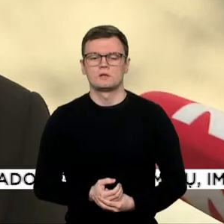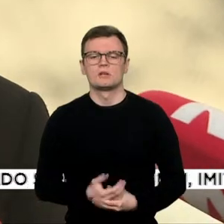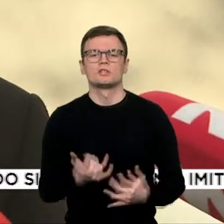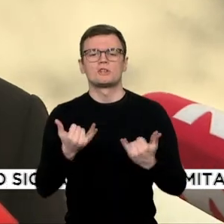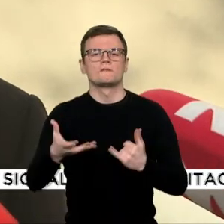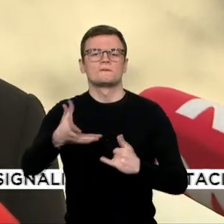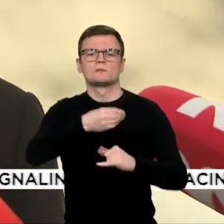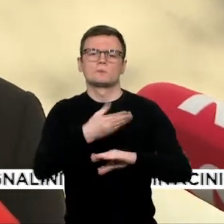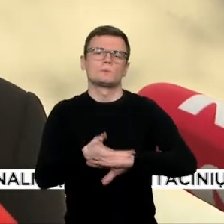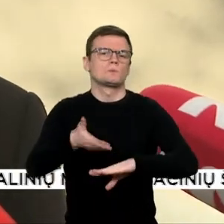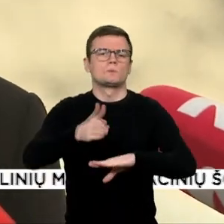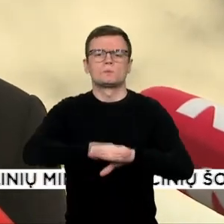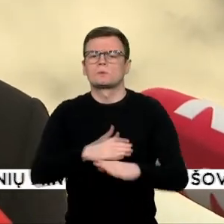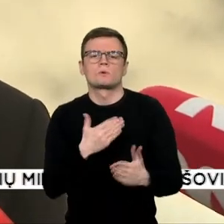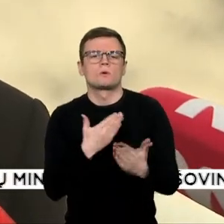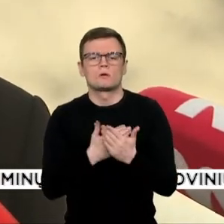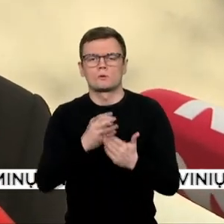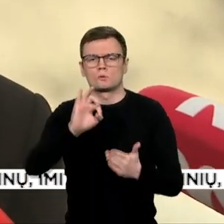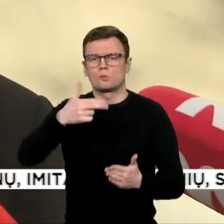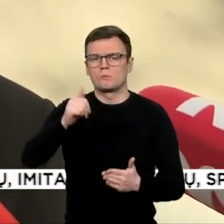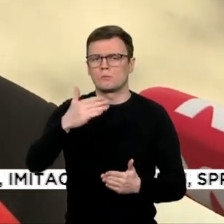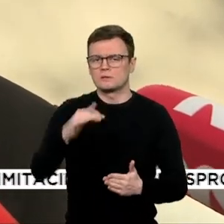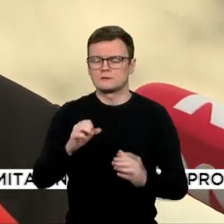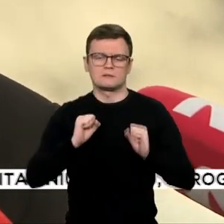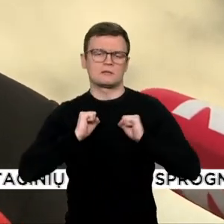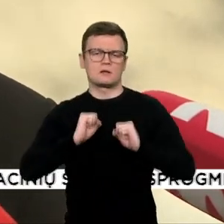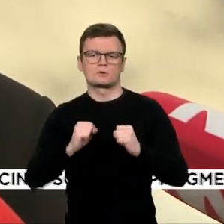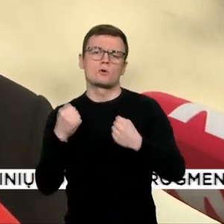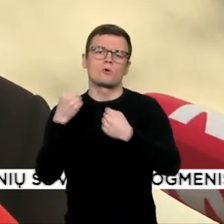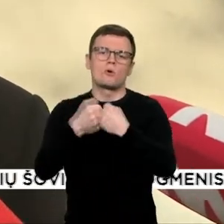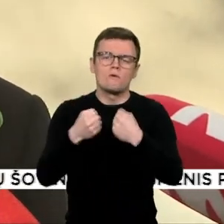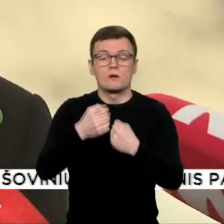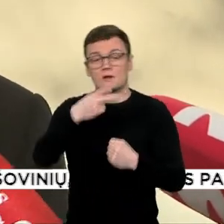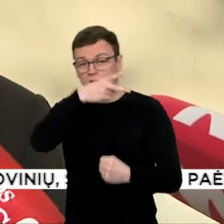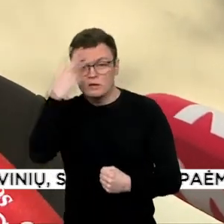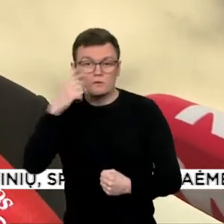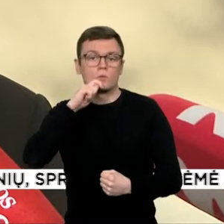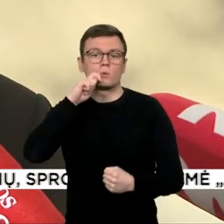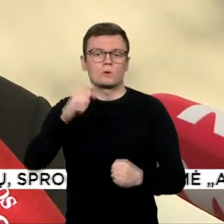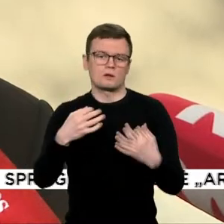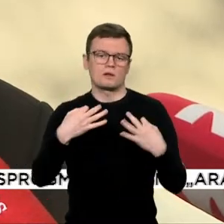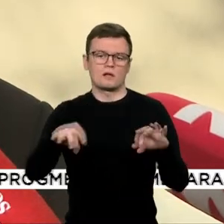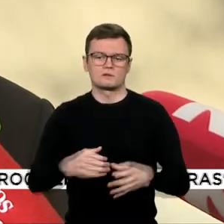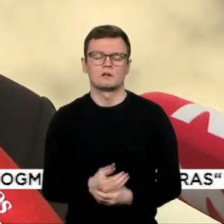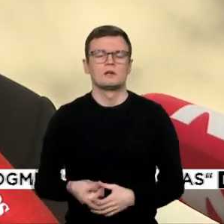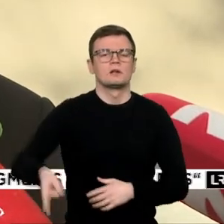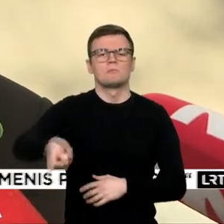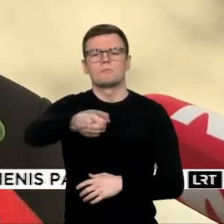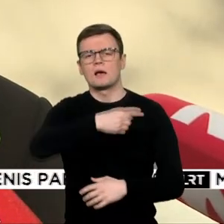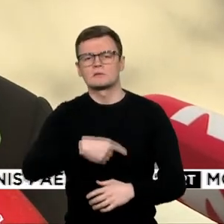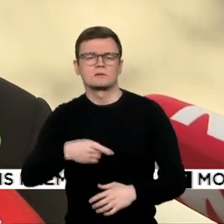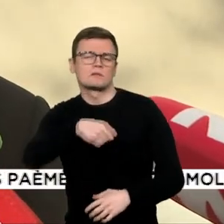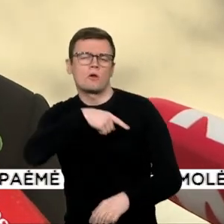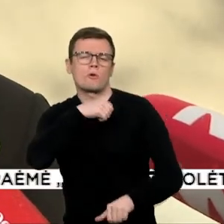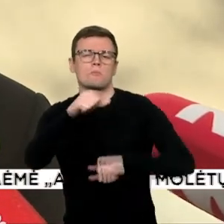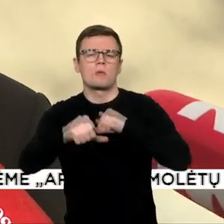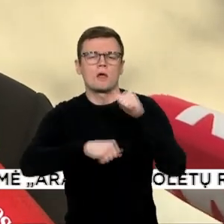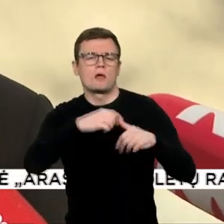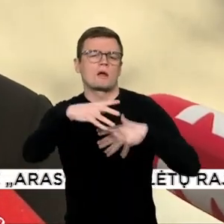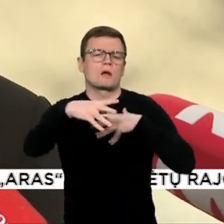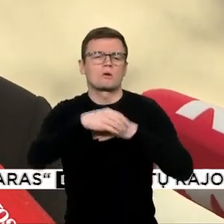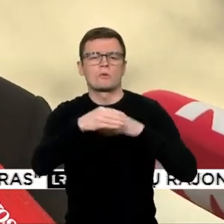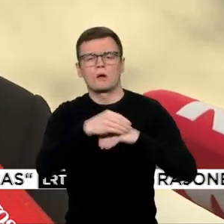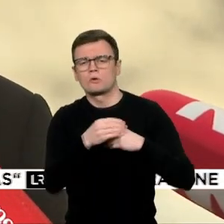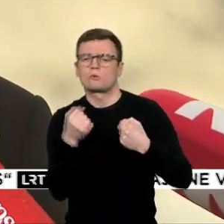drąsus. Jis kovojo už Ukrainos ir Lietuvos laisvę. Nes mes per amžius kartu kovojame prieš Rusijos imperializmą.